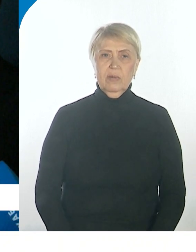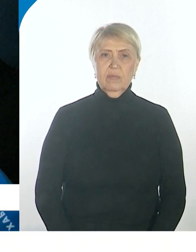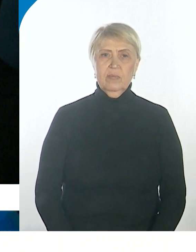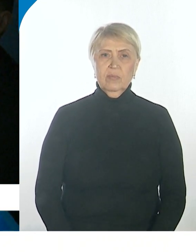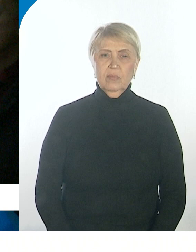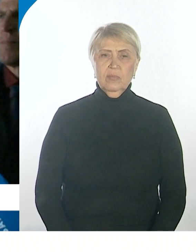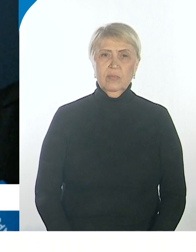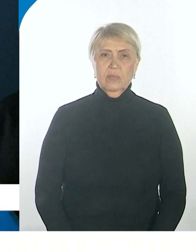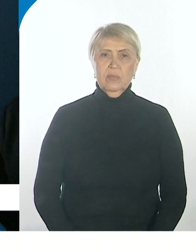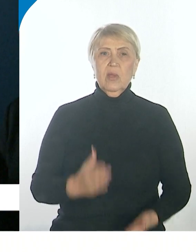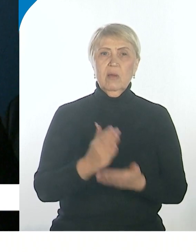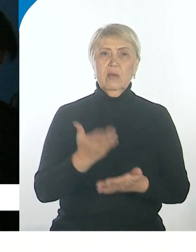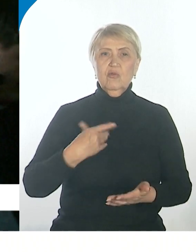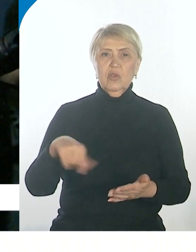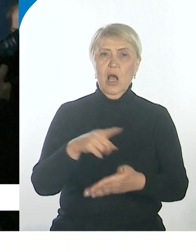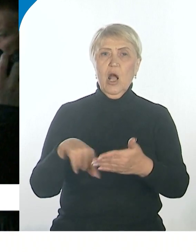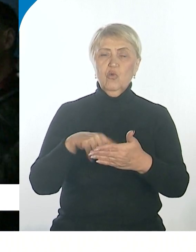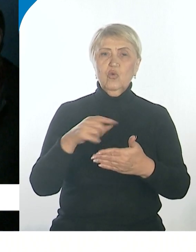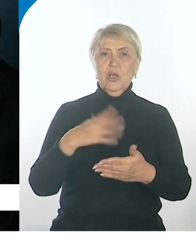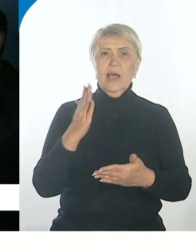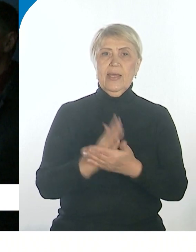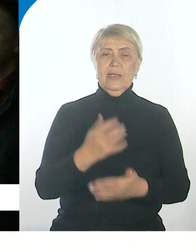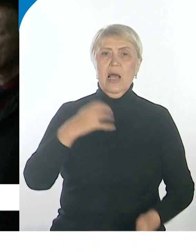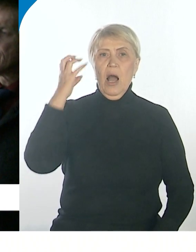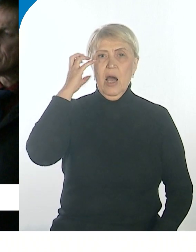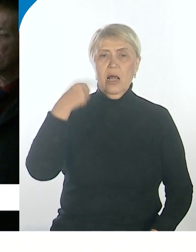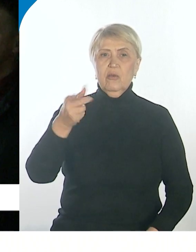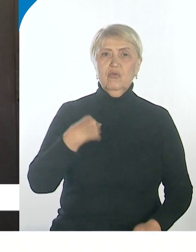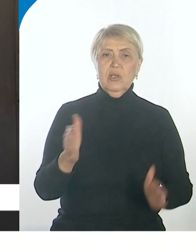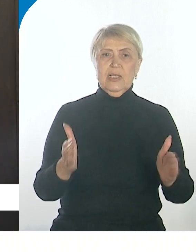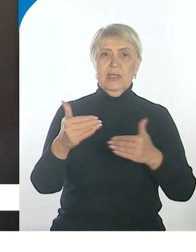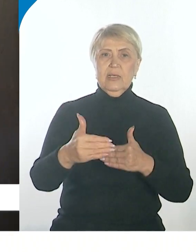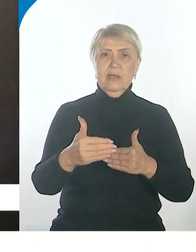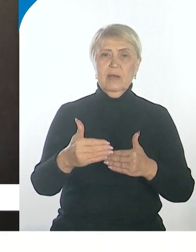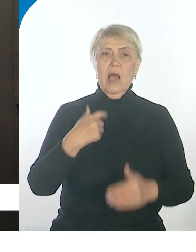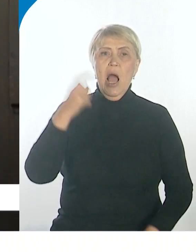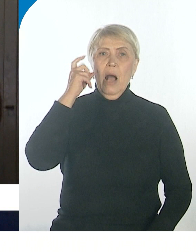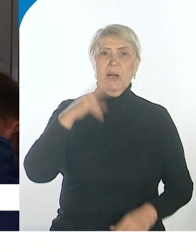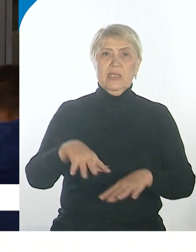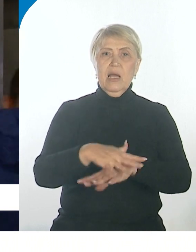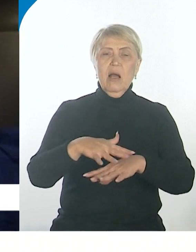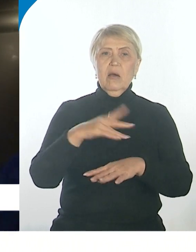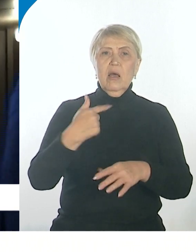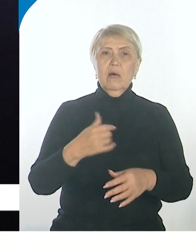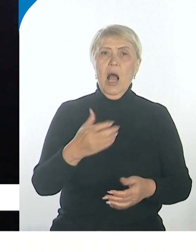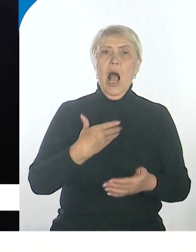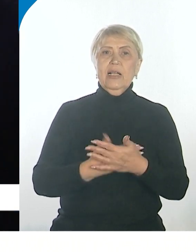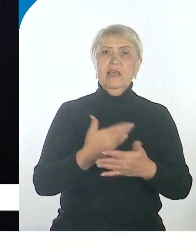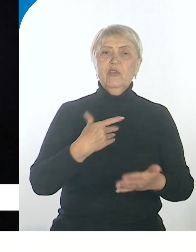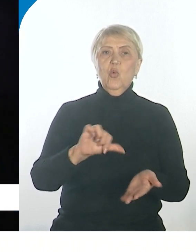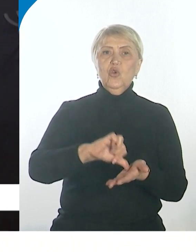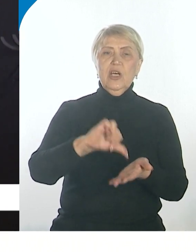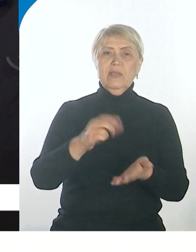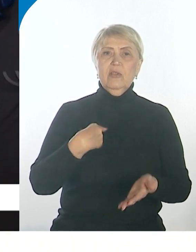картушка-компаса, есть радиостанция, машинные телеграфы. Хабаровский край активно участвует в федеральном проекте